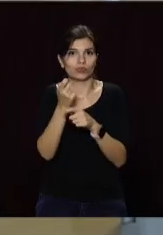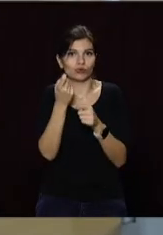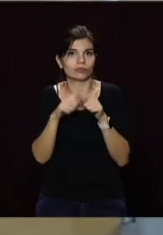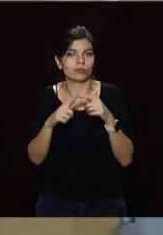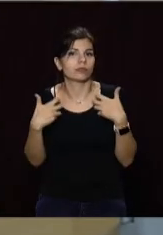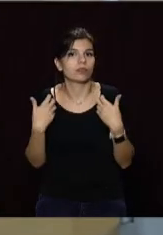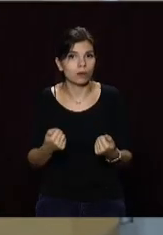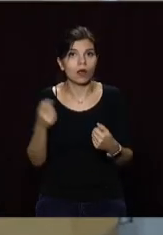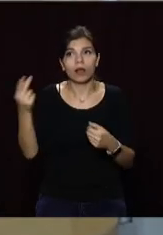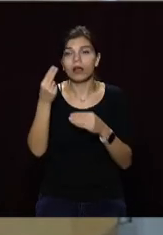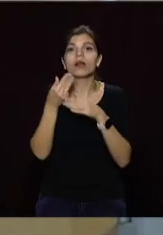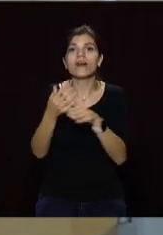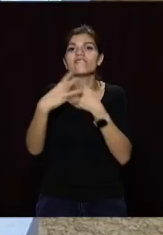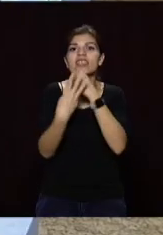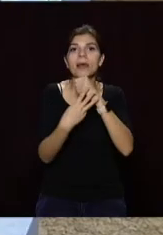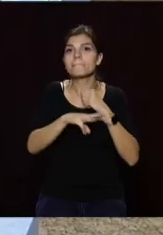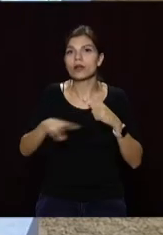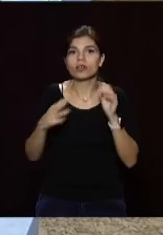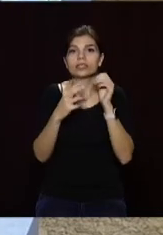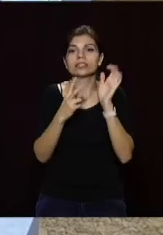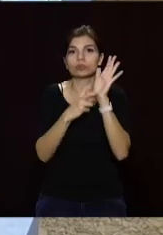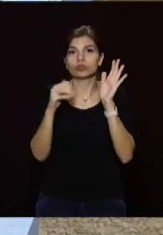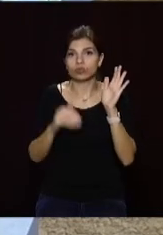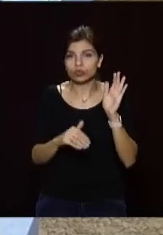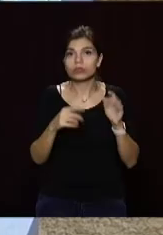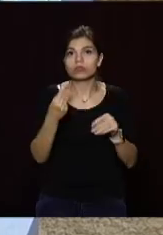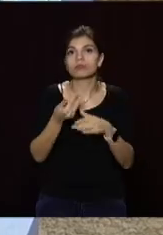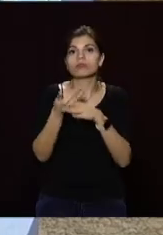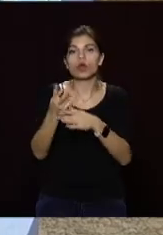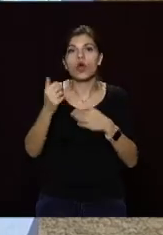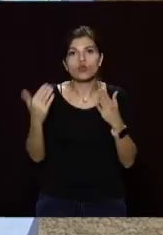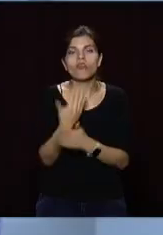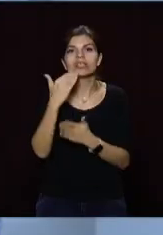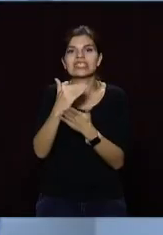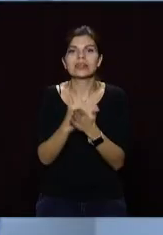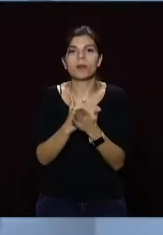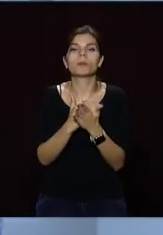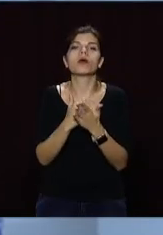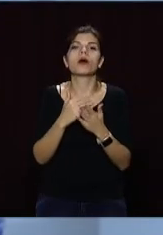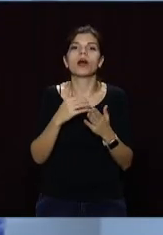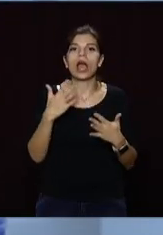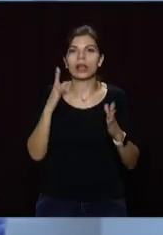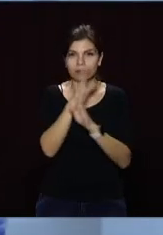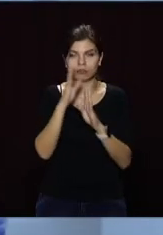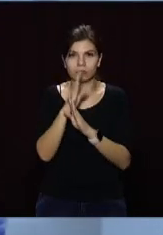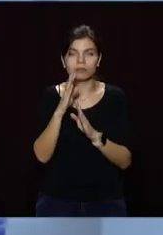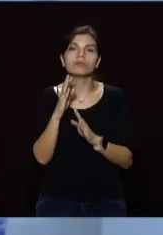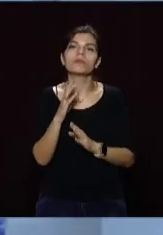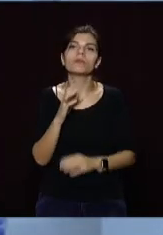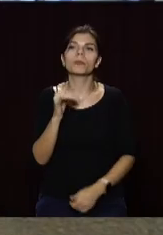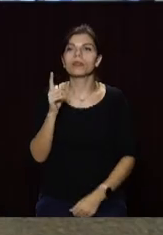отриманих коштів – 18 мільйонів 700 тисяч гривень – направили на оновлення систем кисневого забезпечення та придбання